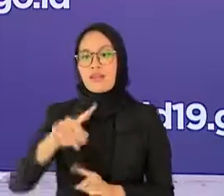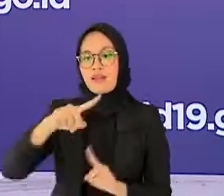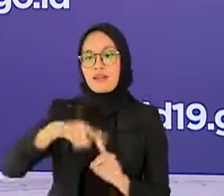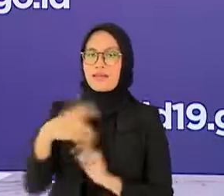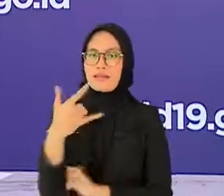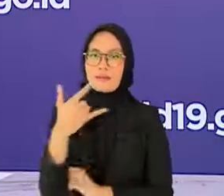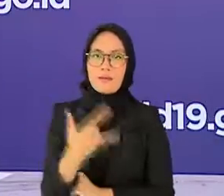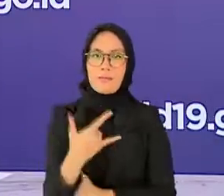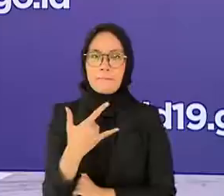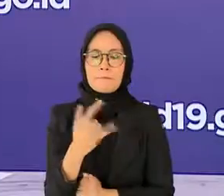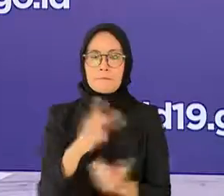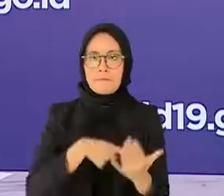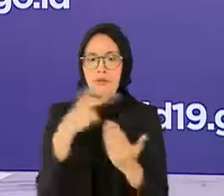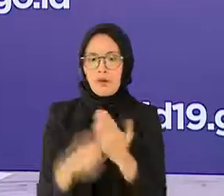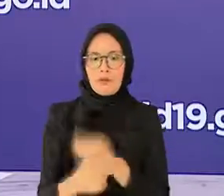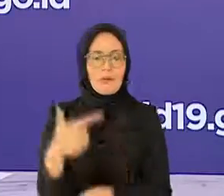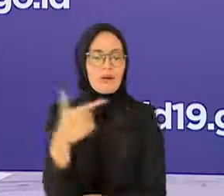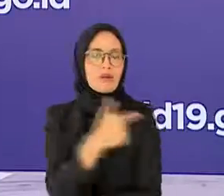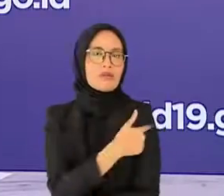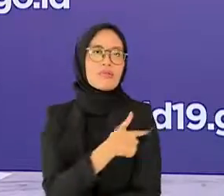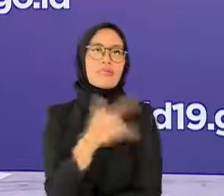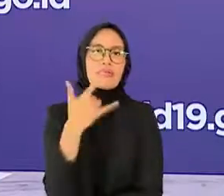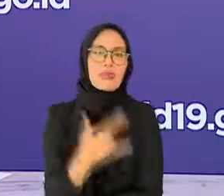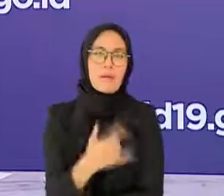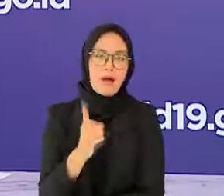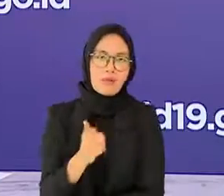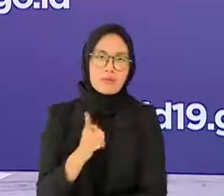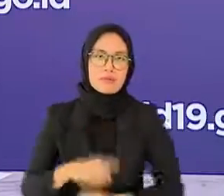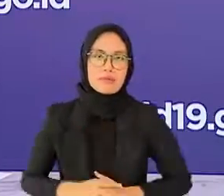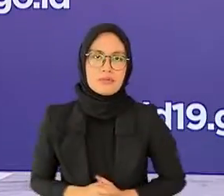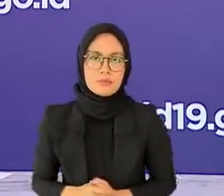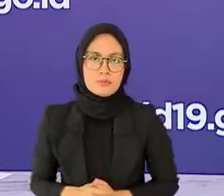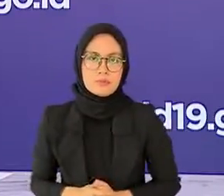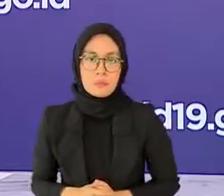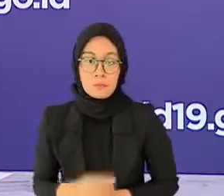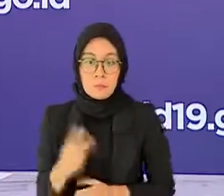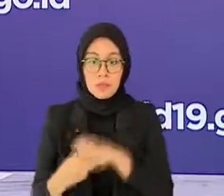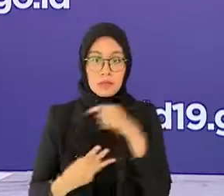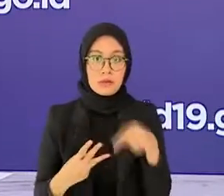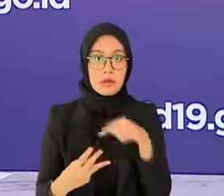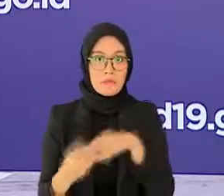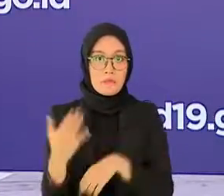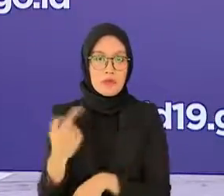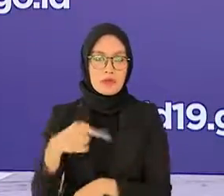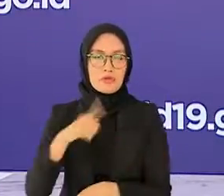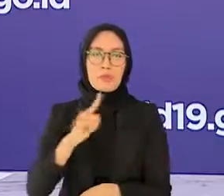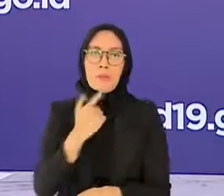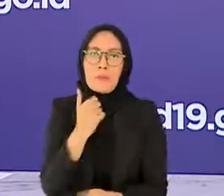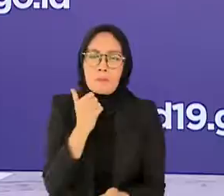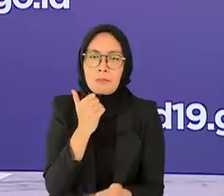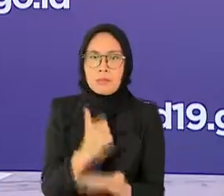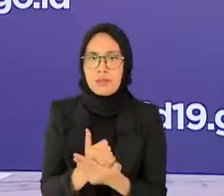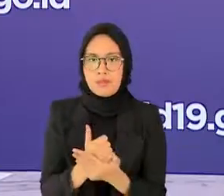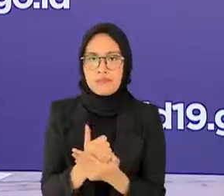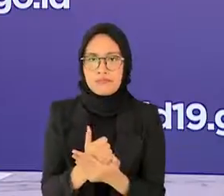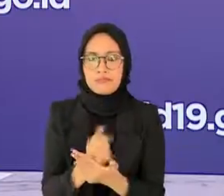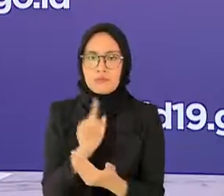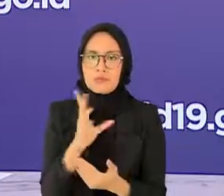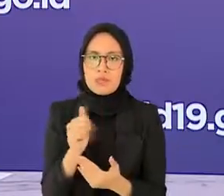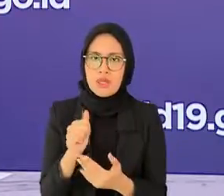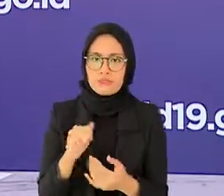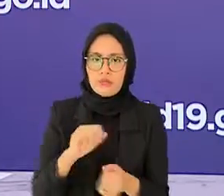dan program vaksinasi nasional ketiga hal ini merupakan kunci utama